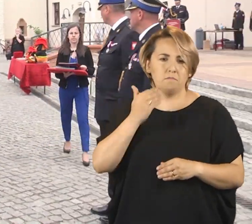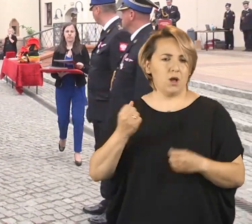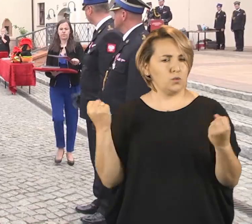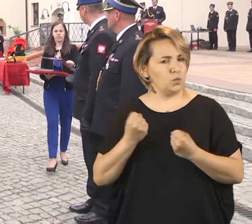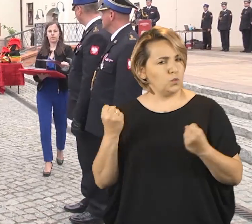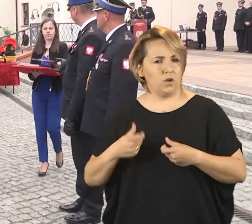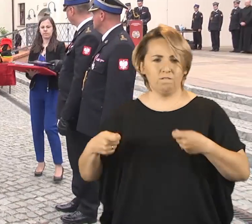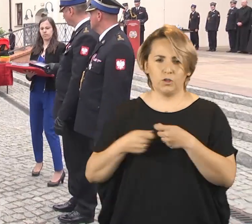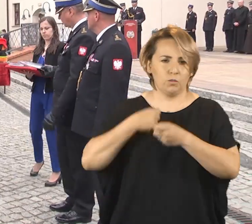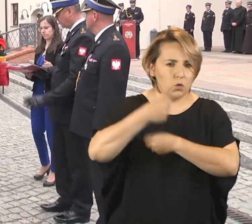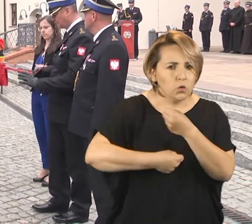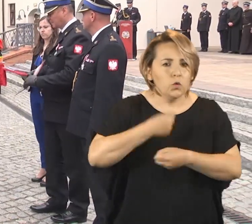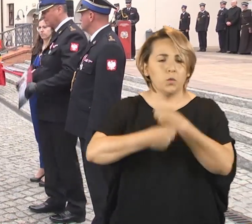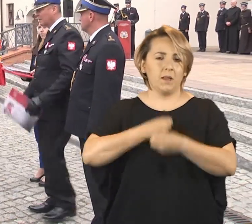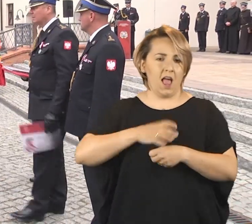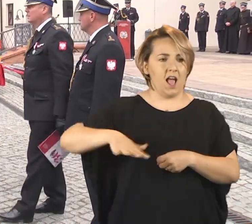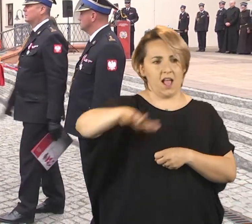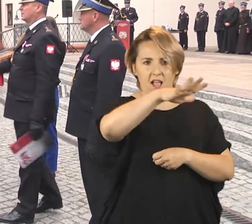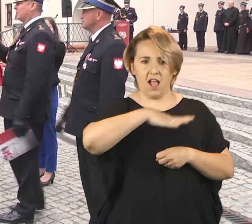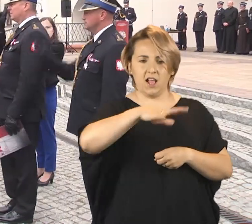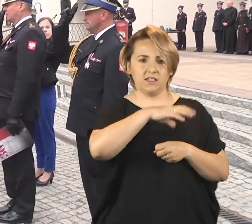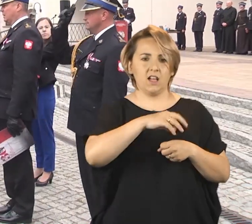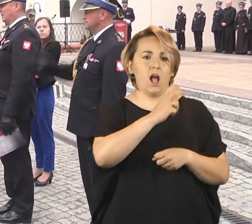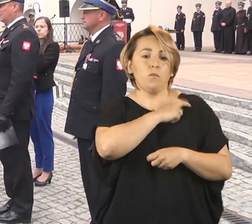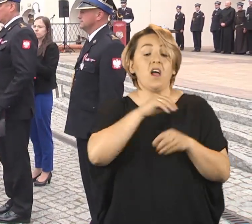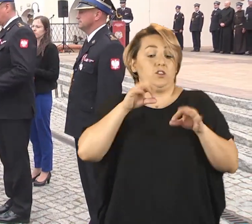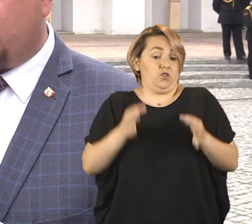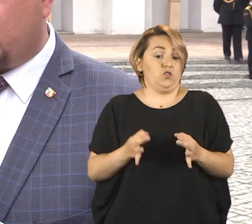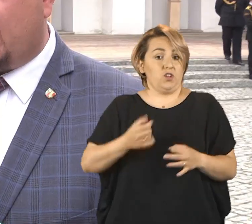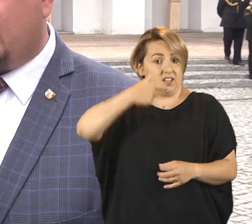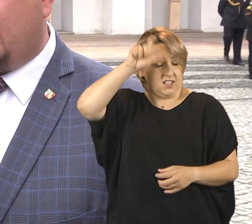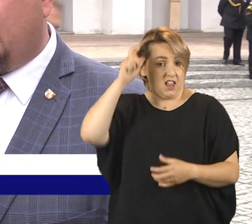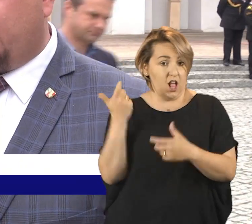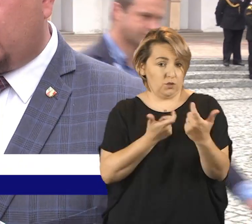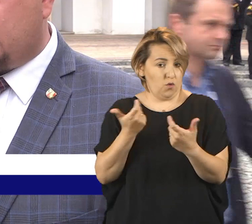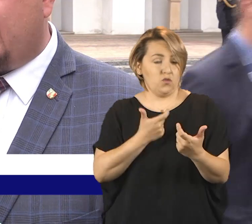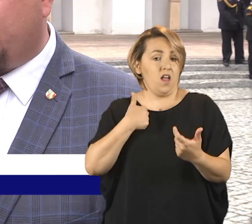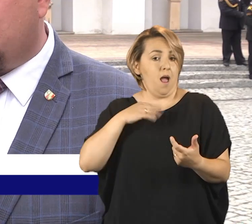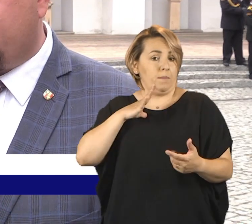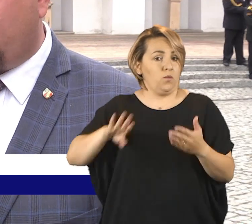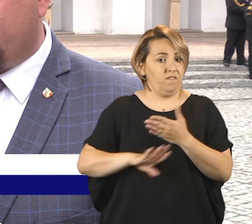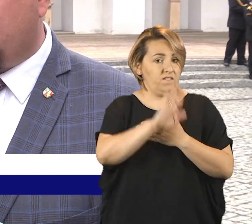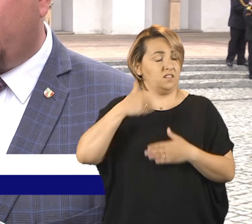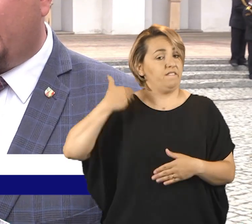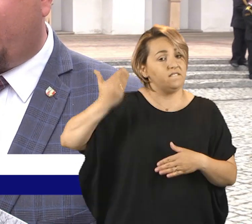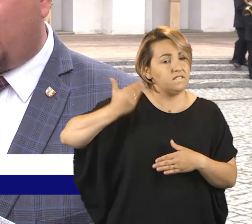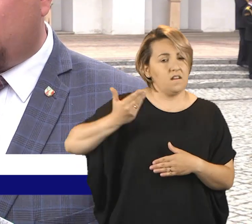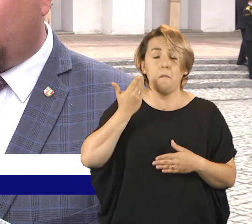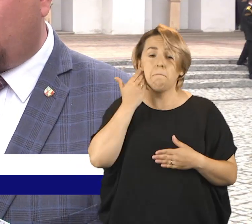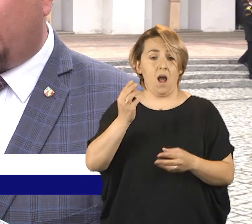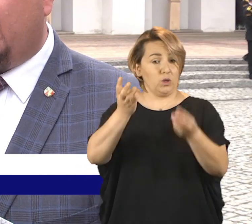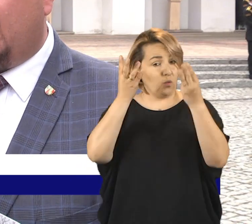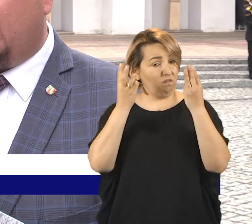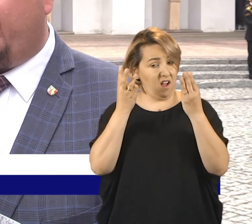współpraca pomiędzy tymi służbami mundurowymi. Dzisiaj Straż Pożarna, podkreślałem to podczas swojego wystąpienia, jak